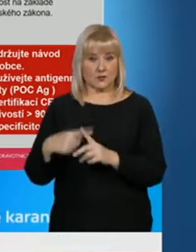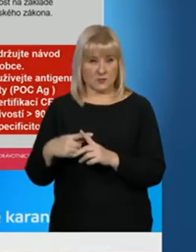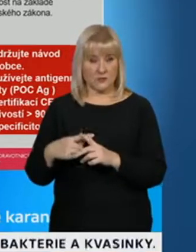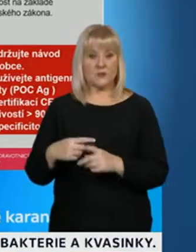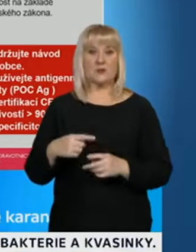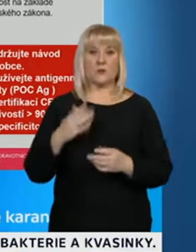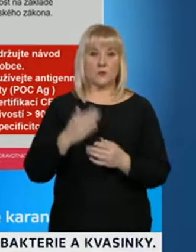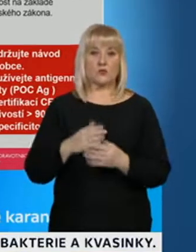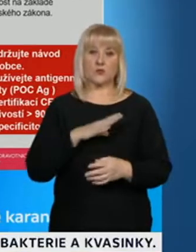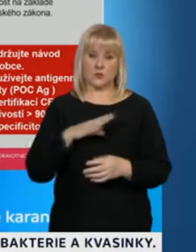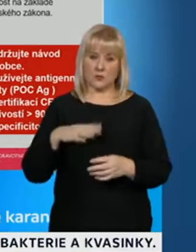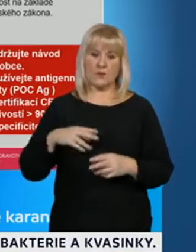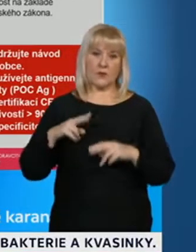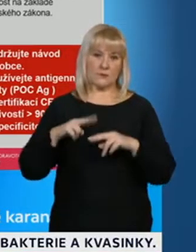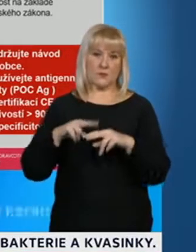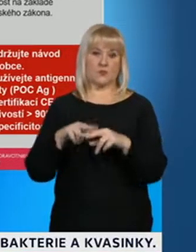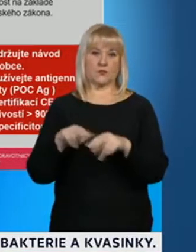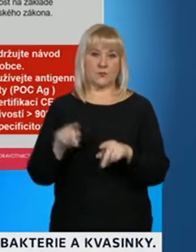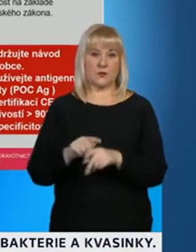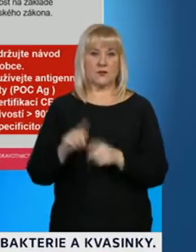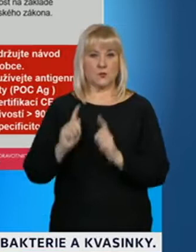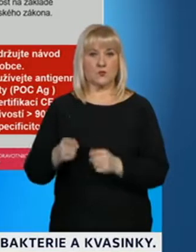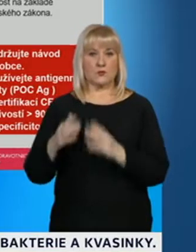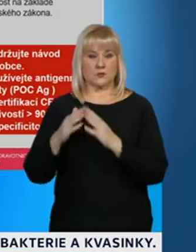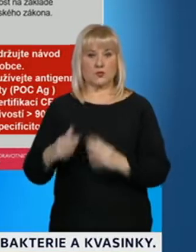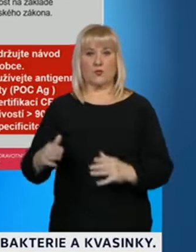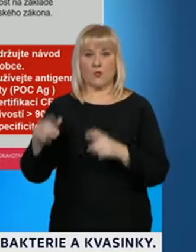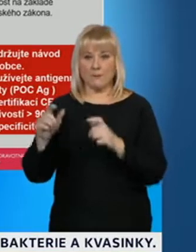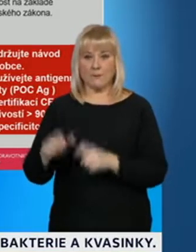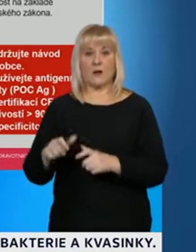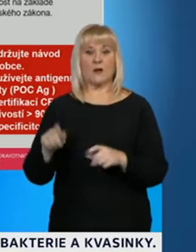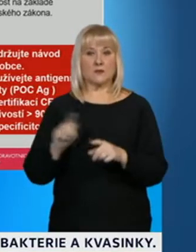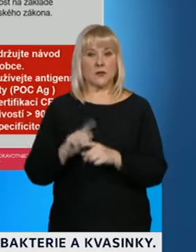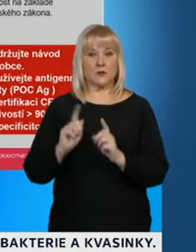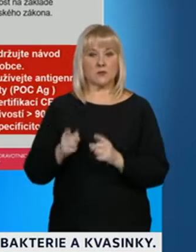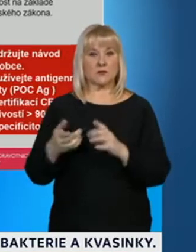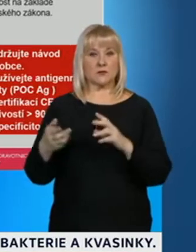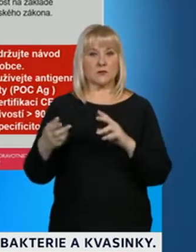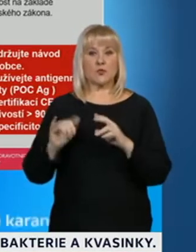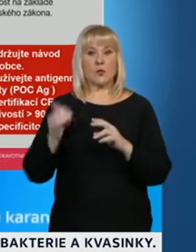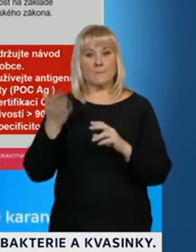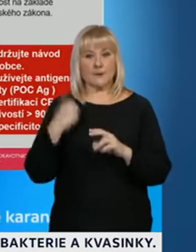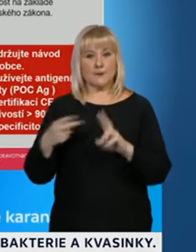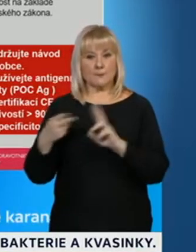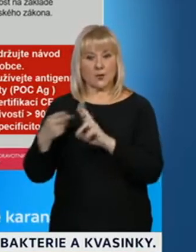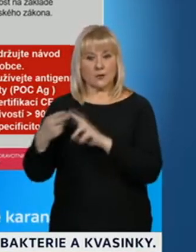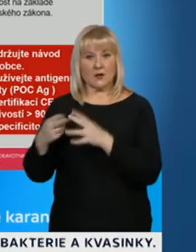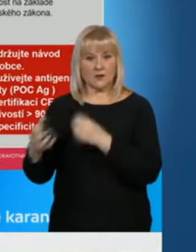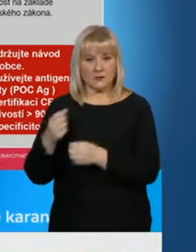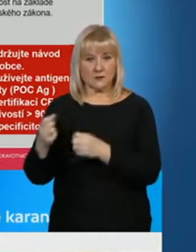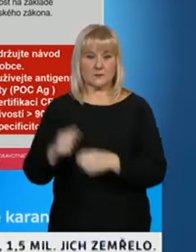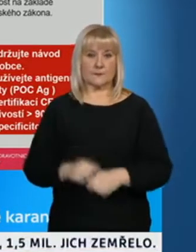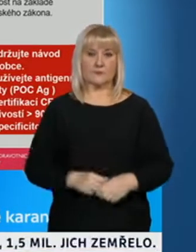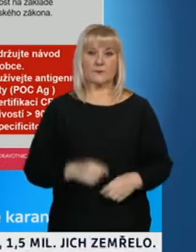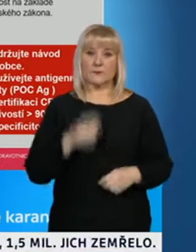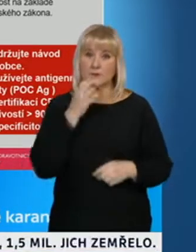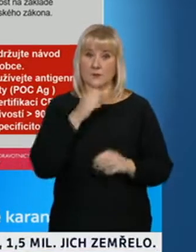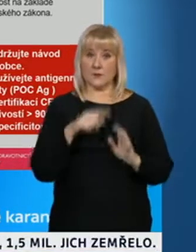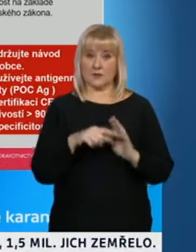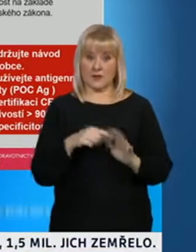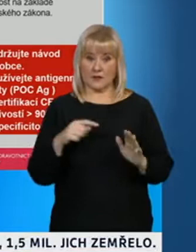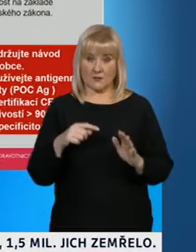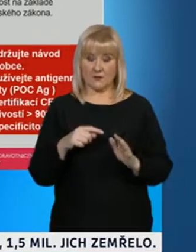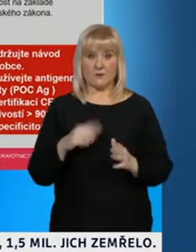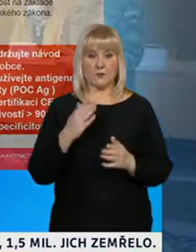standardní proces izolace, trasování kontaktu, epidemiologické šetření. U negativní opět kází s